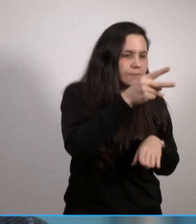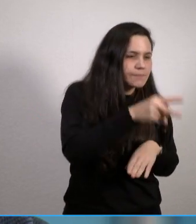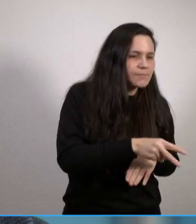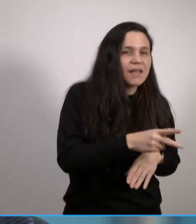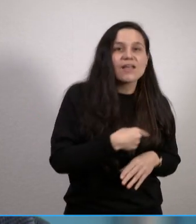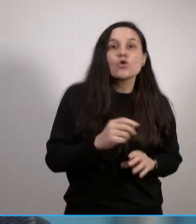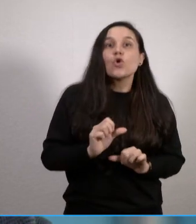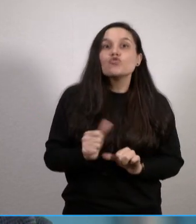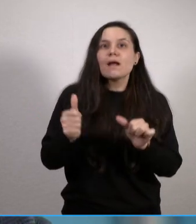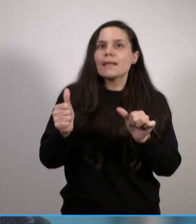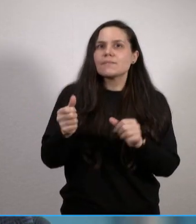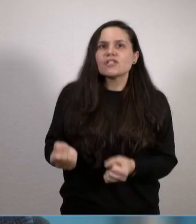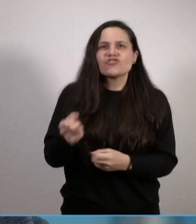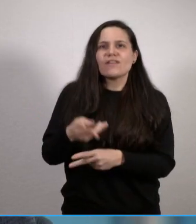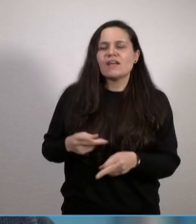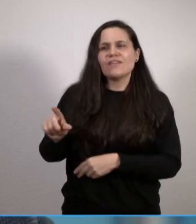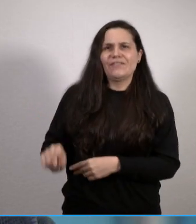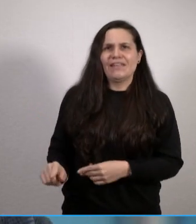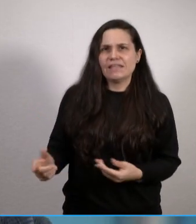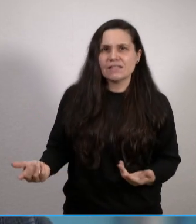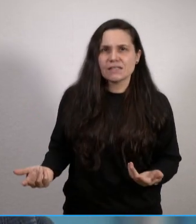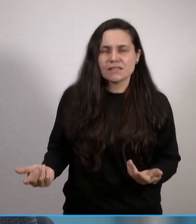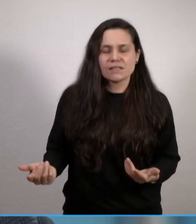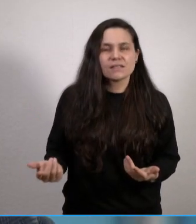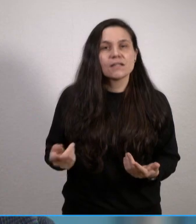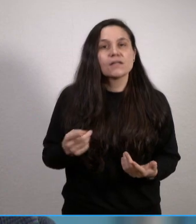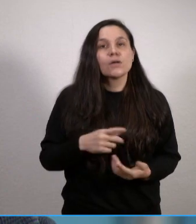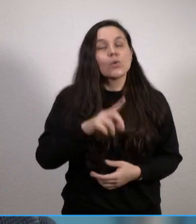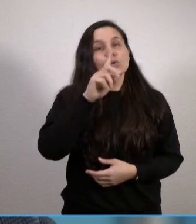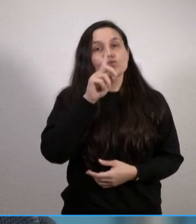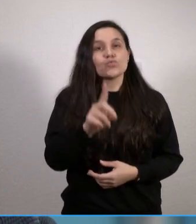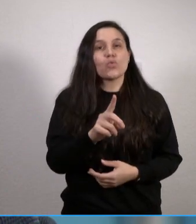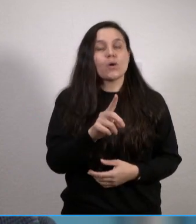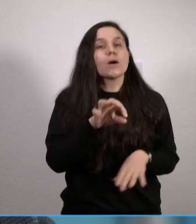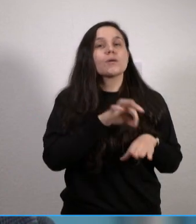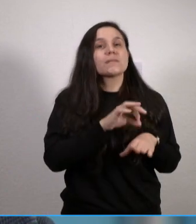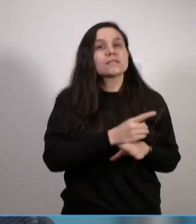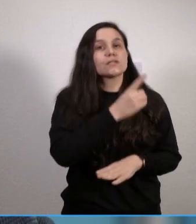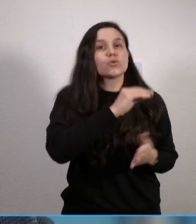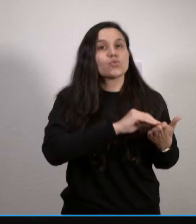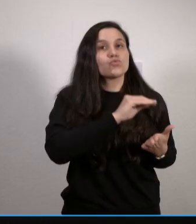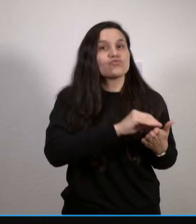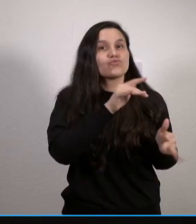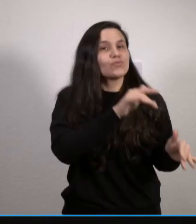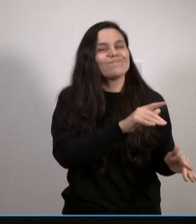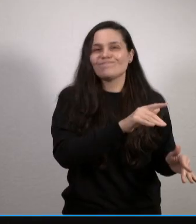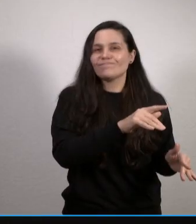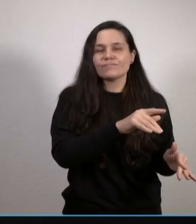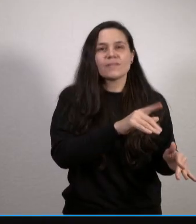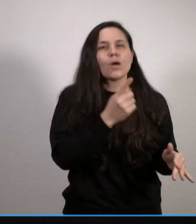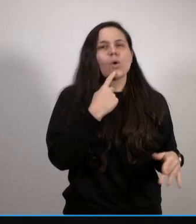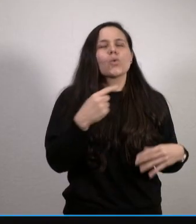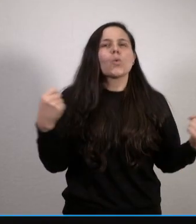für die Versorgung. Auch da war es allerdings so, dass ja nicht nur die Medizinische Hochschule dafür zur Verfügung stand, sondern auch eine ganze Reihe von